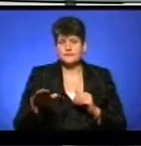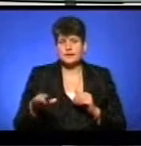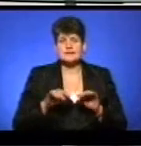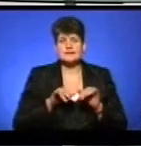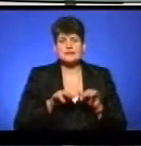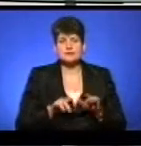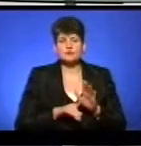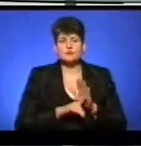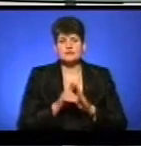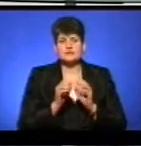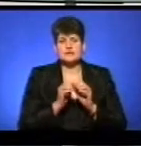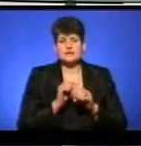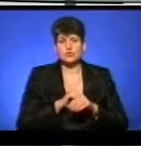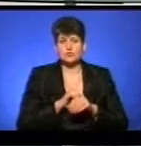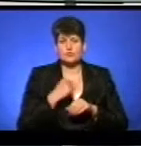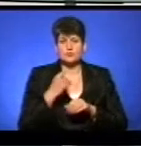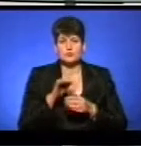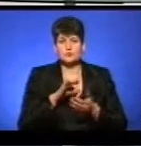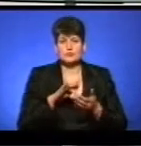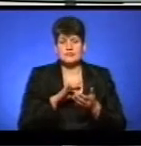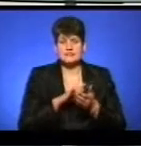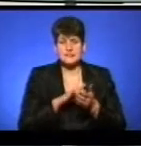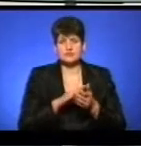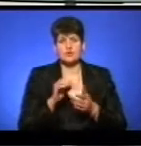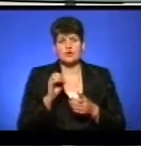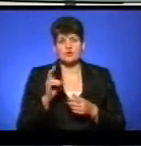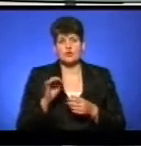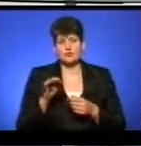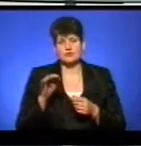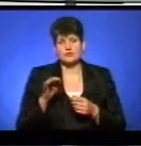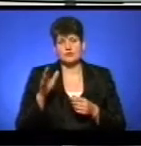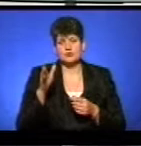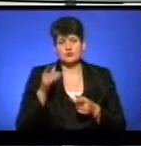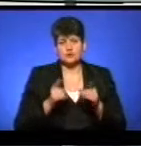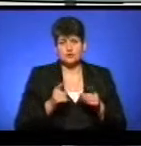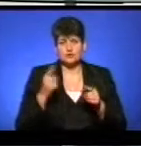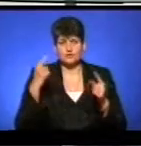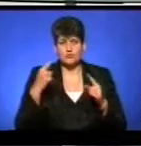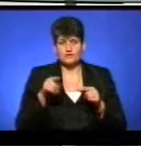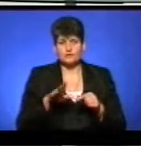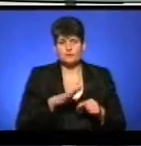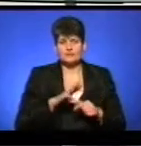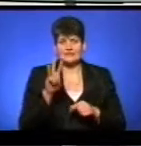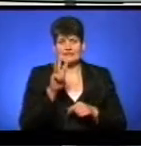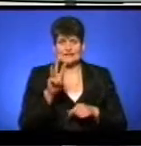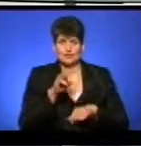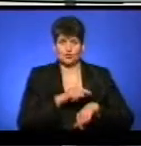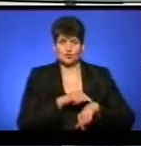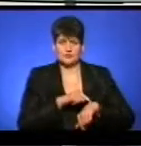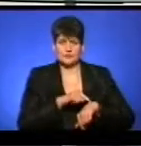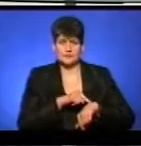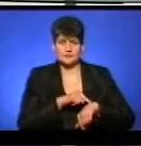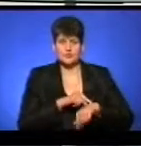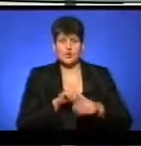розпочався о 10-й годині в обласному центрі еколого-натуралістичної творчості «Очнівської молоді». Він тривав три години. Учасники